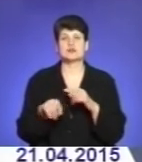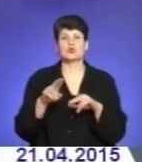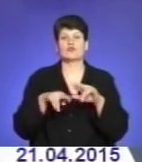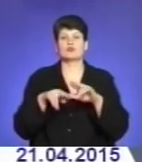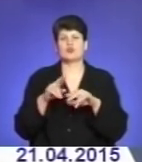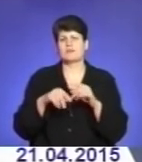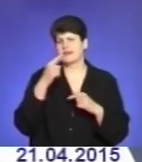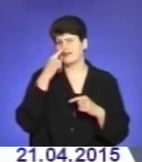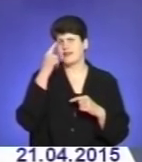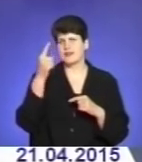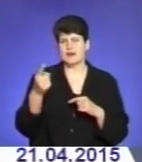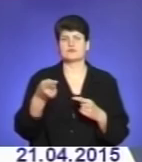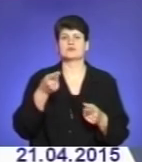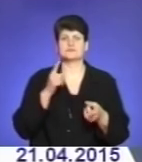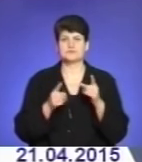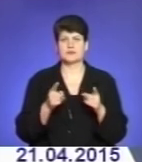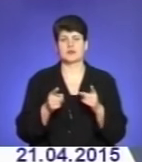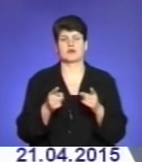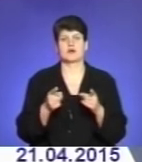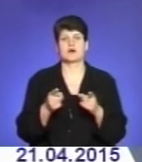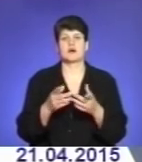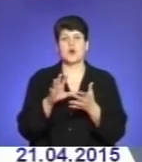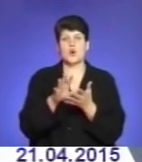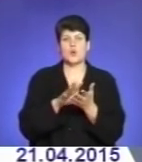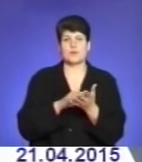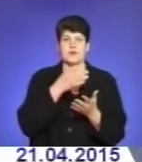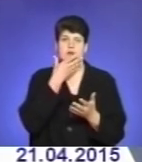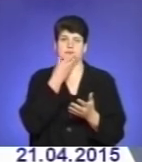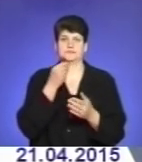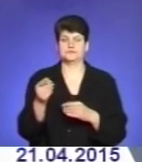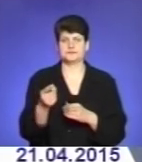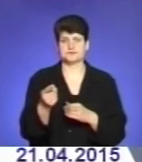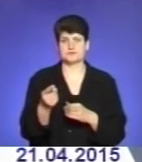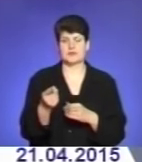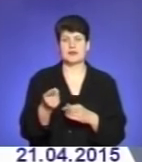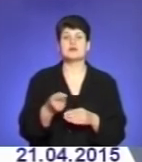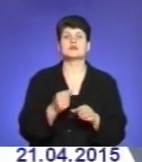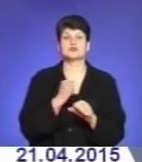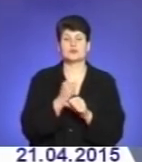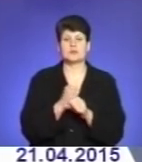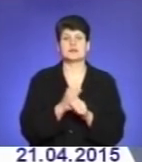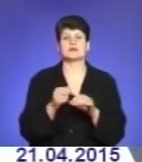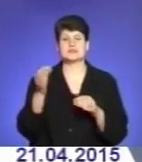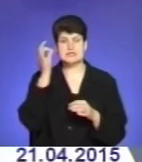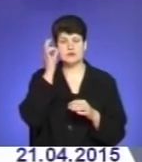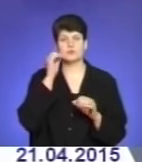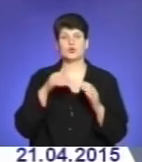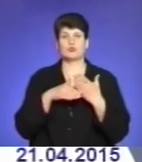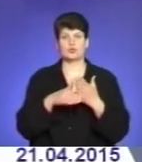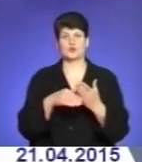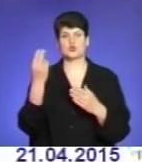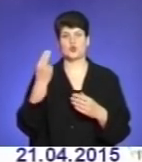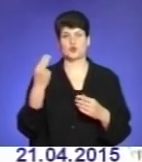і далека від оригіналу копія ошатного довоєнного Тернополя. Реалізувати задум допоможуть краєзнавці, художники та скульптори.